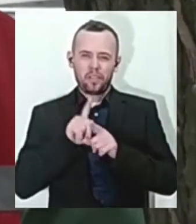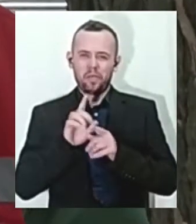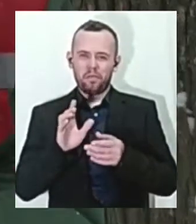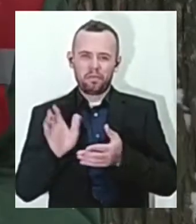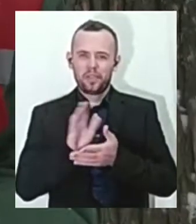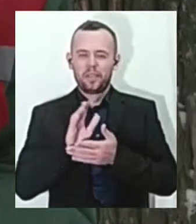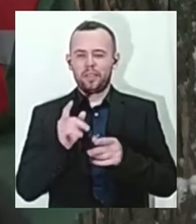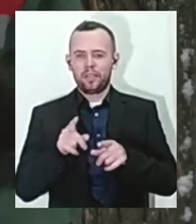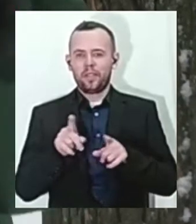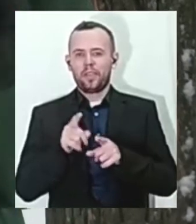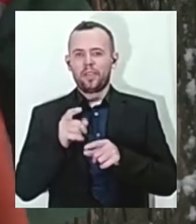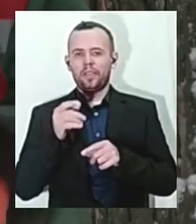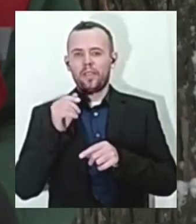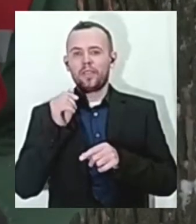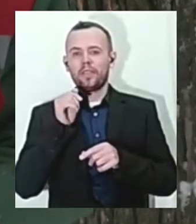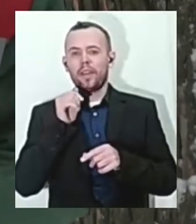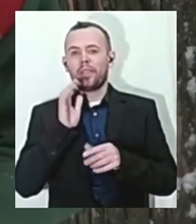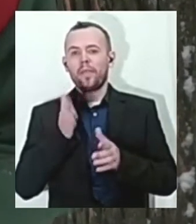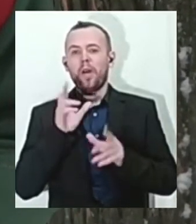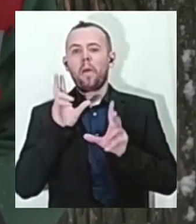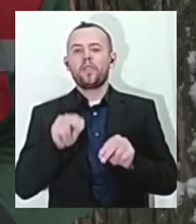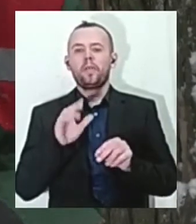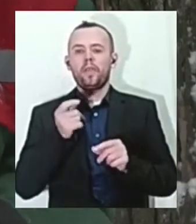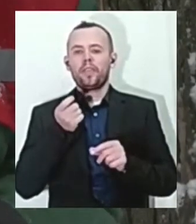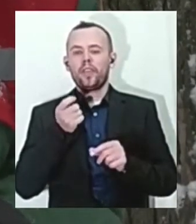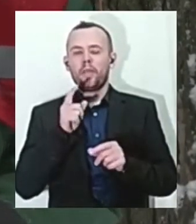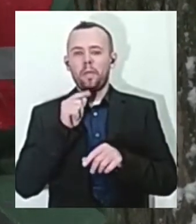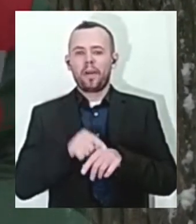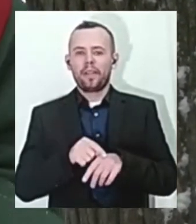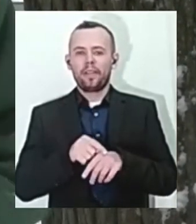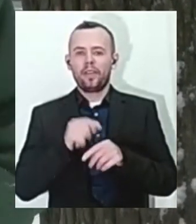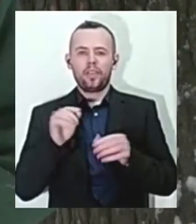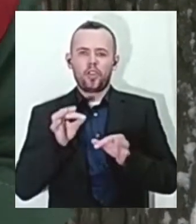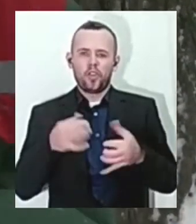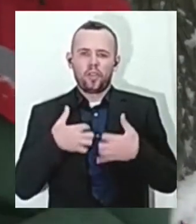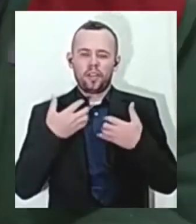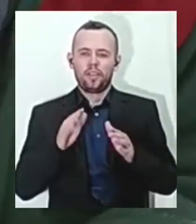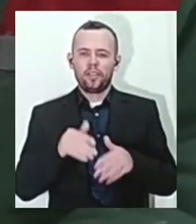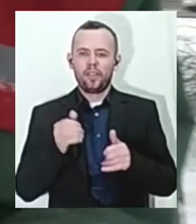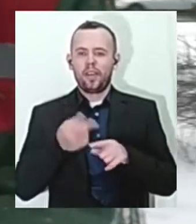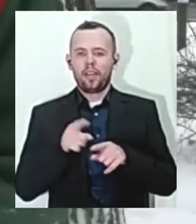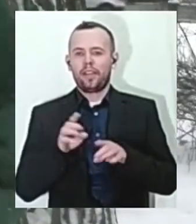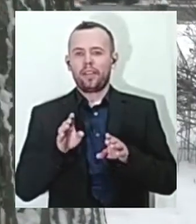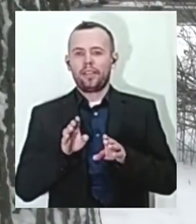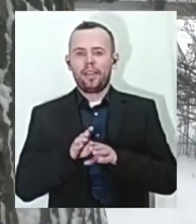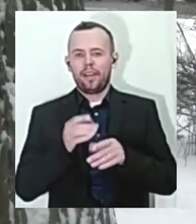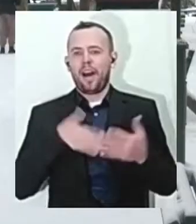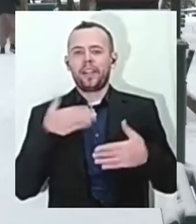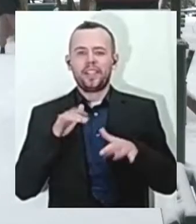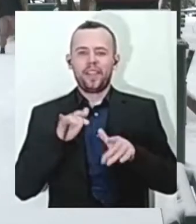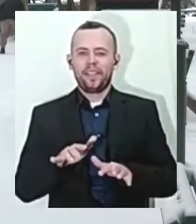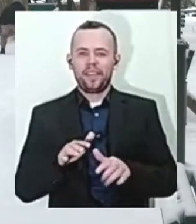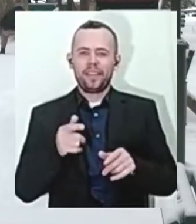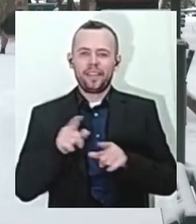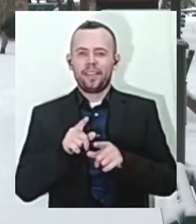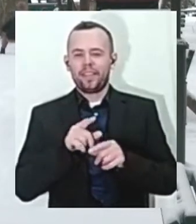два плюс, обіцяють, що і потає. Нічого страшного. Це так, на радість людям. Бігаються, санки, граються.